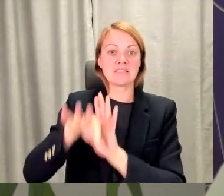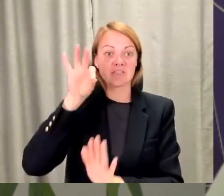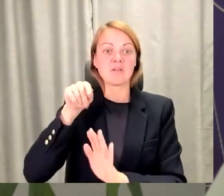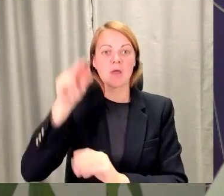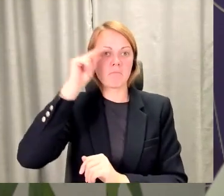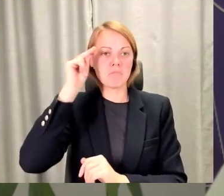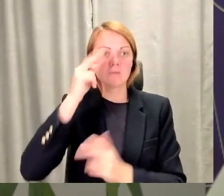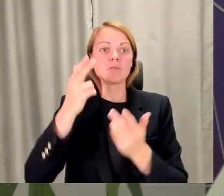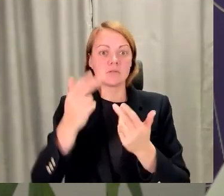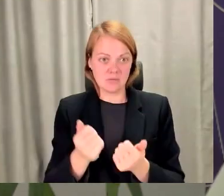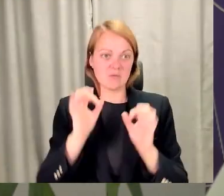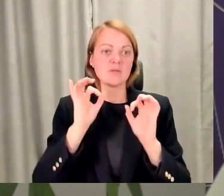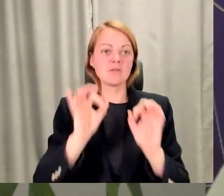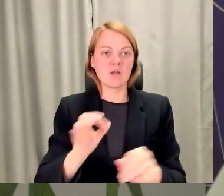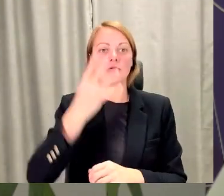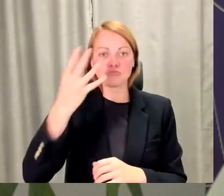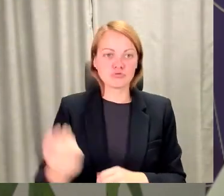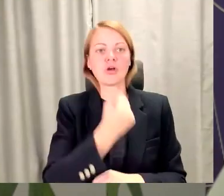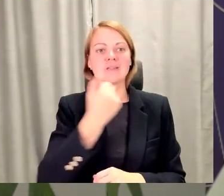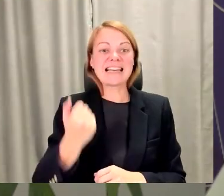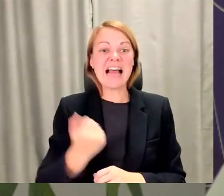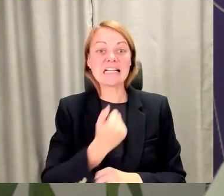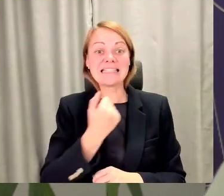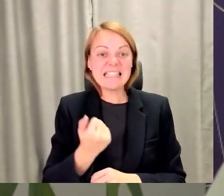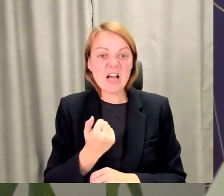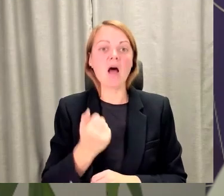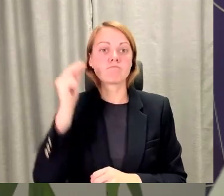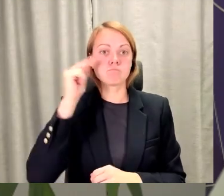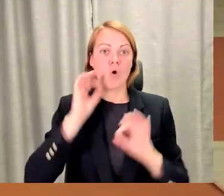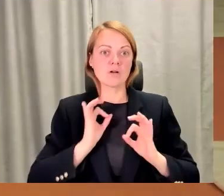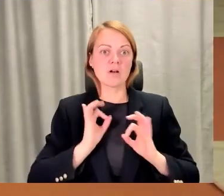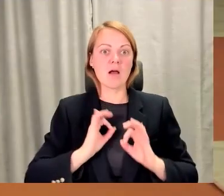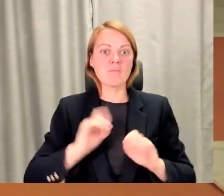gadīgajām programmām pat cilvēks aiziet atspērdamies un priecīgs.